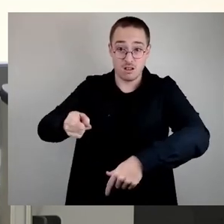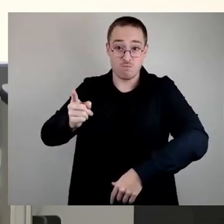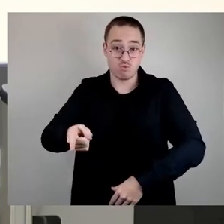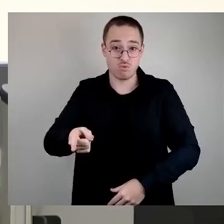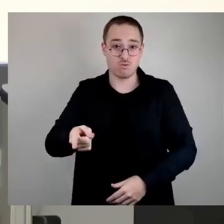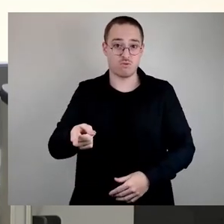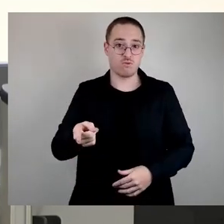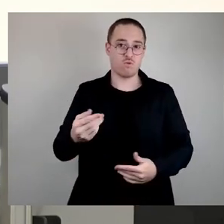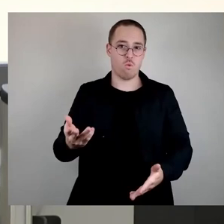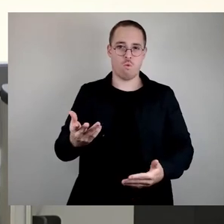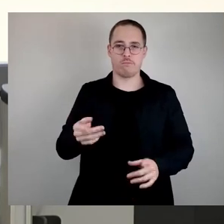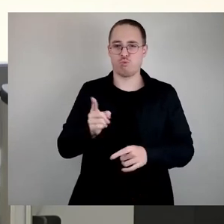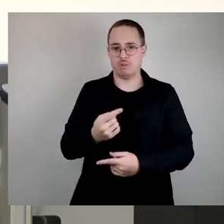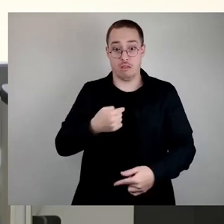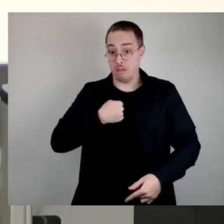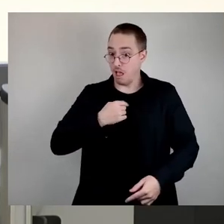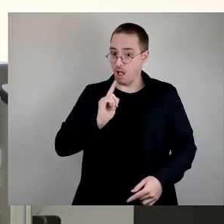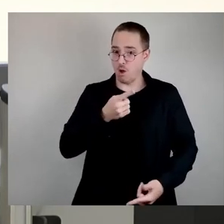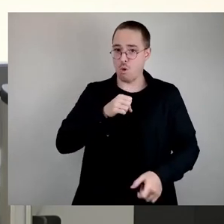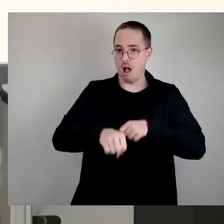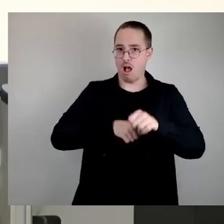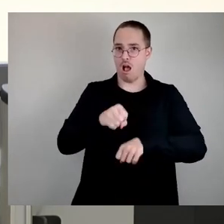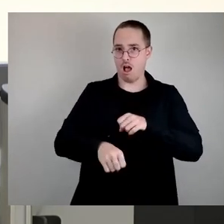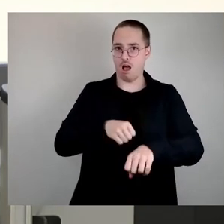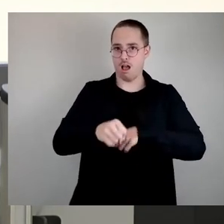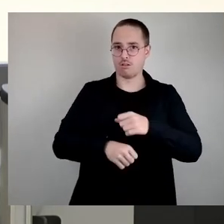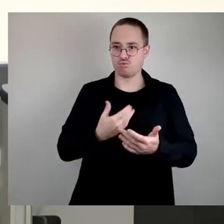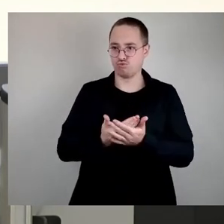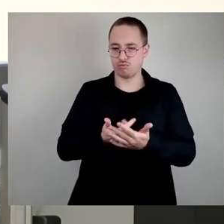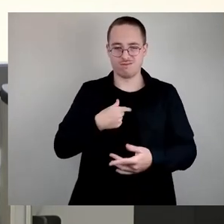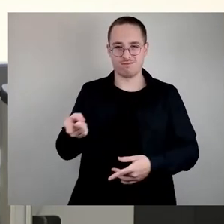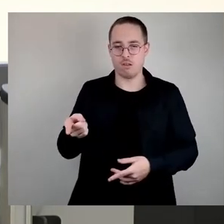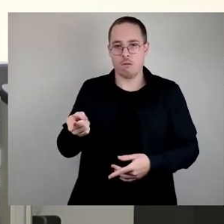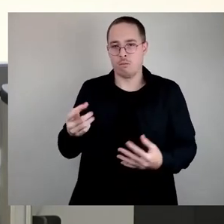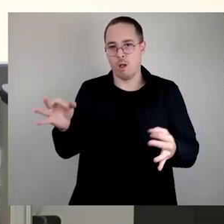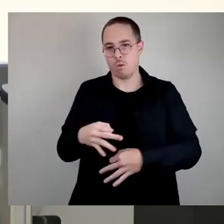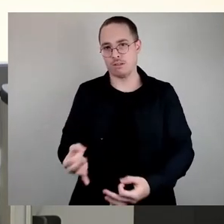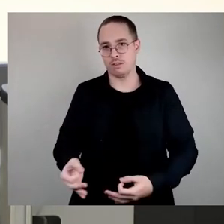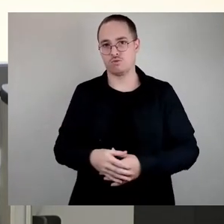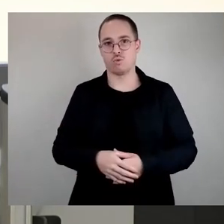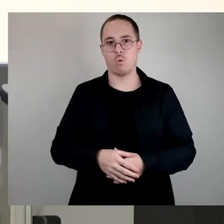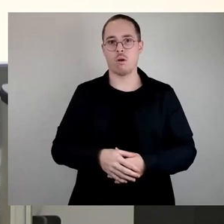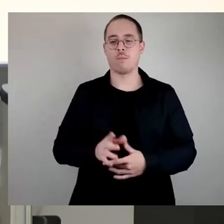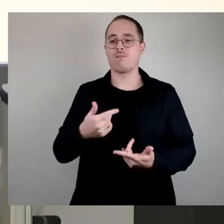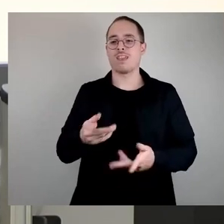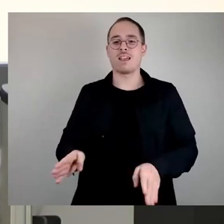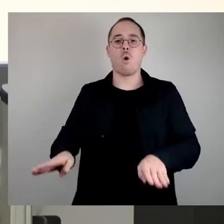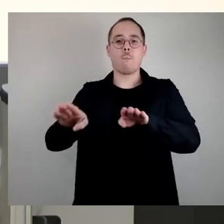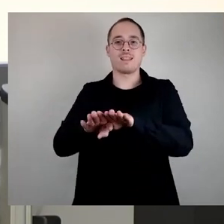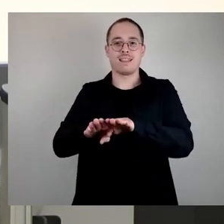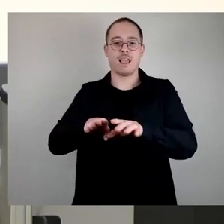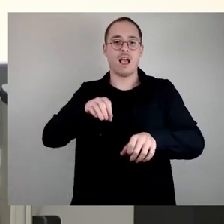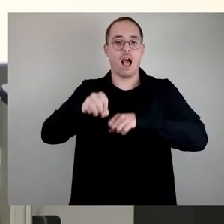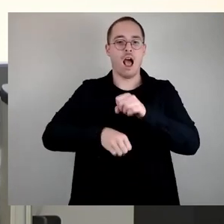Prinzip darauf zu verzichten. Vor allen Dingen diese kombinierten Rad-Fußwege sind immer wieder ein Ärgernis, vor allen Dingen auch bei Querstraßen. Bordstein hoch,